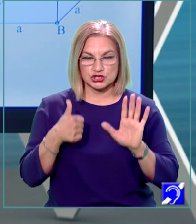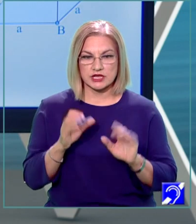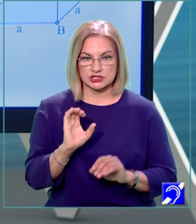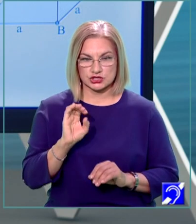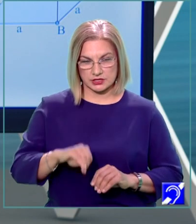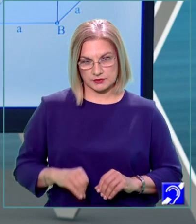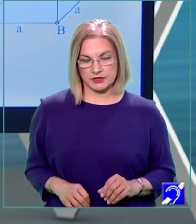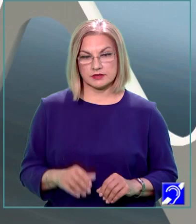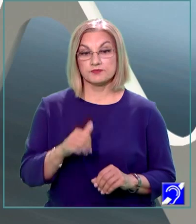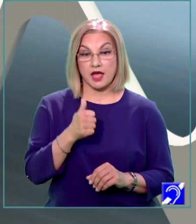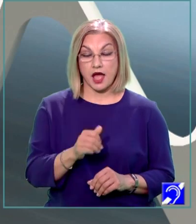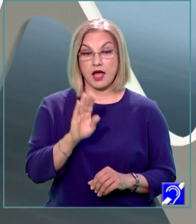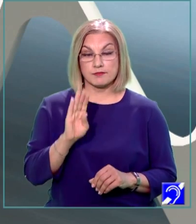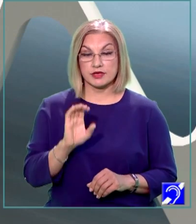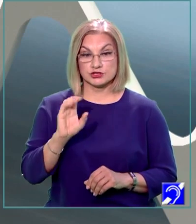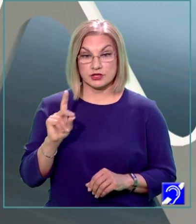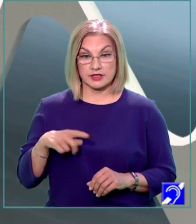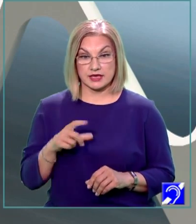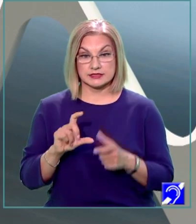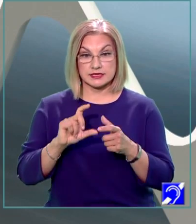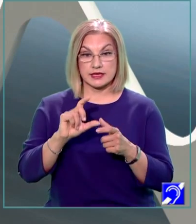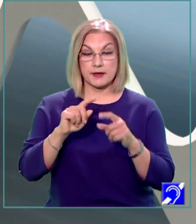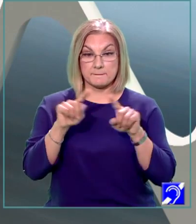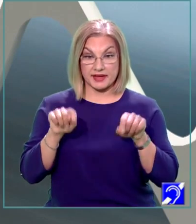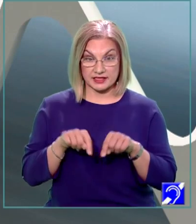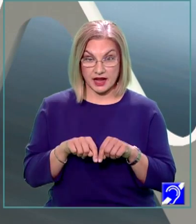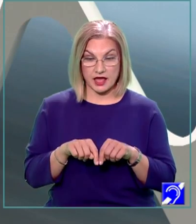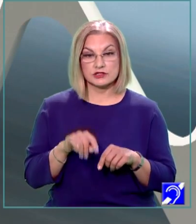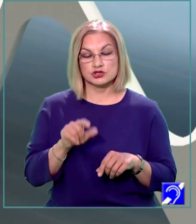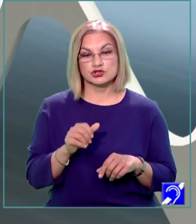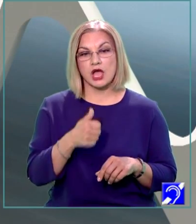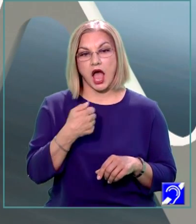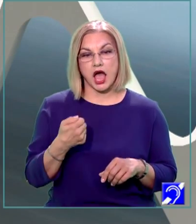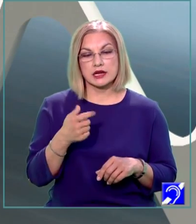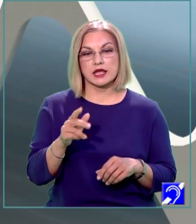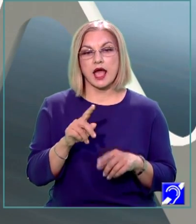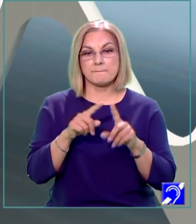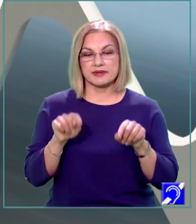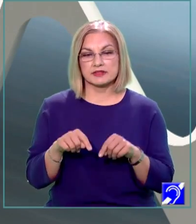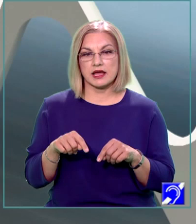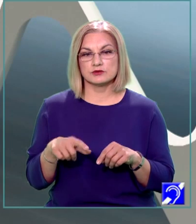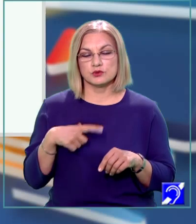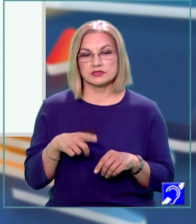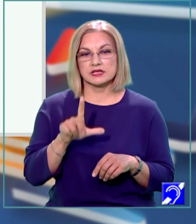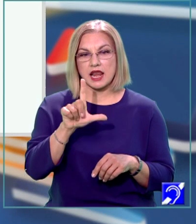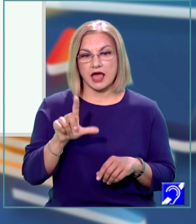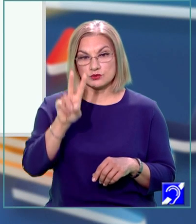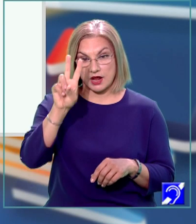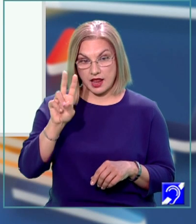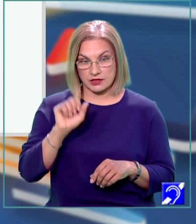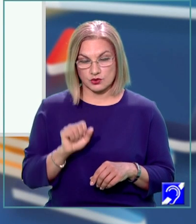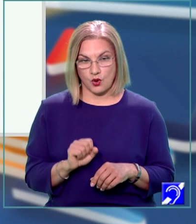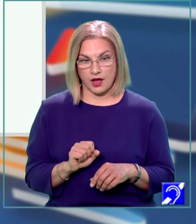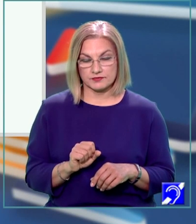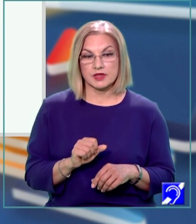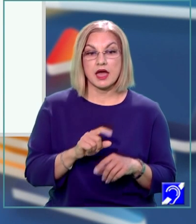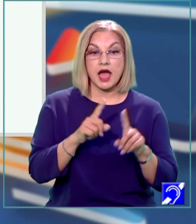Întrucât ABCD este pătrat și area pătratului o determinăm cu formula latura la a doua, area lui